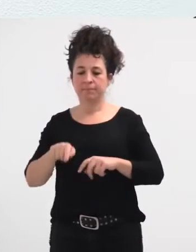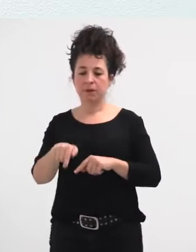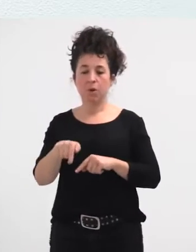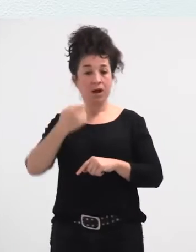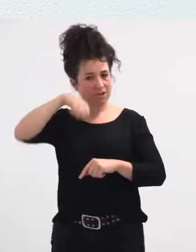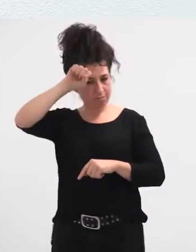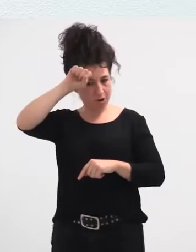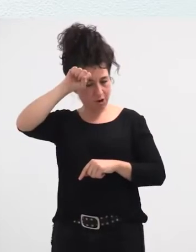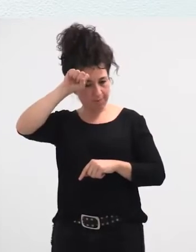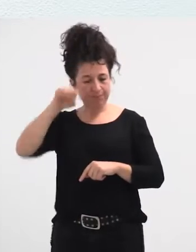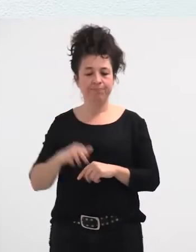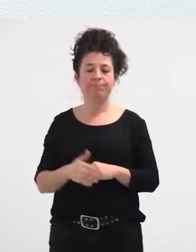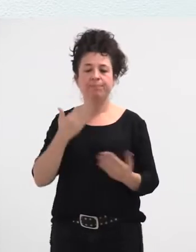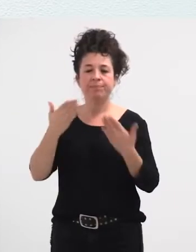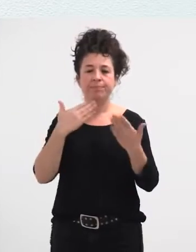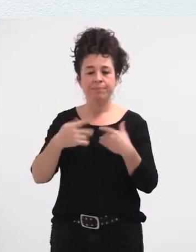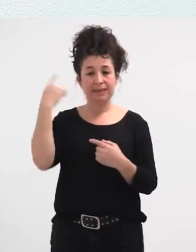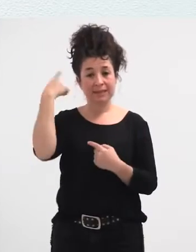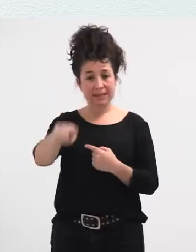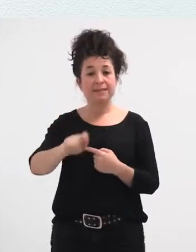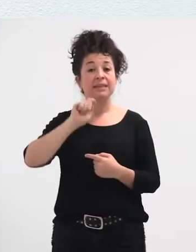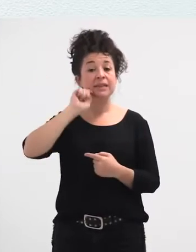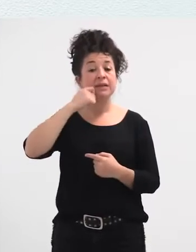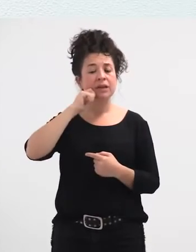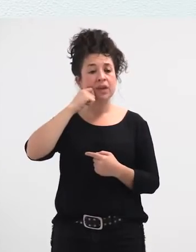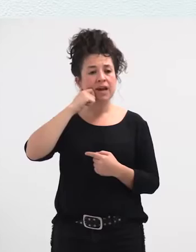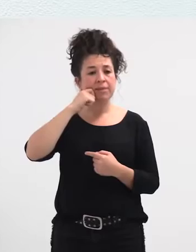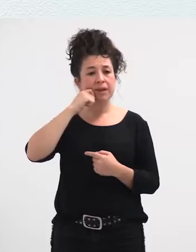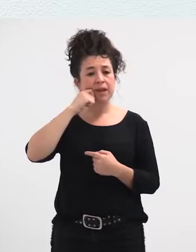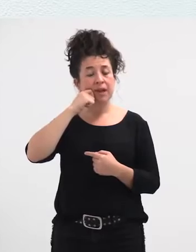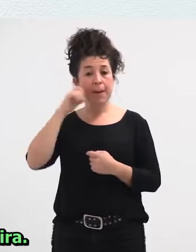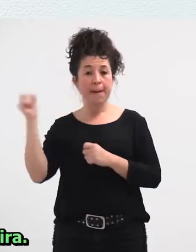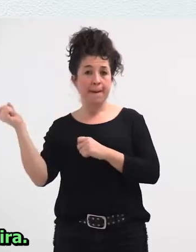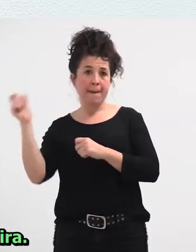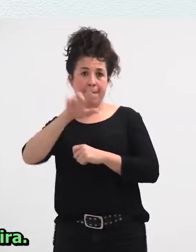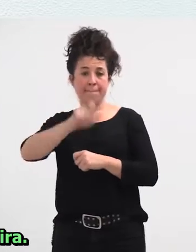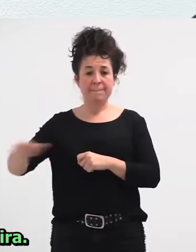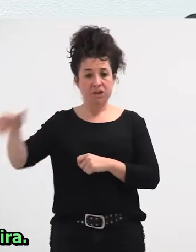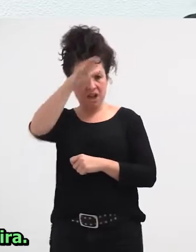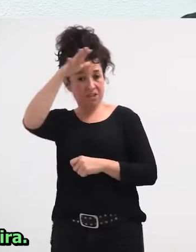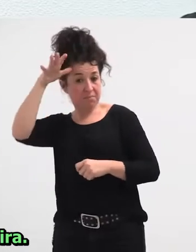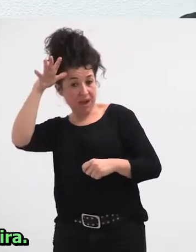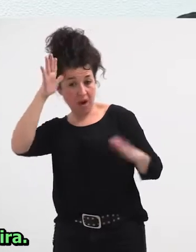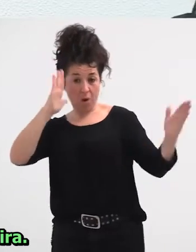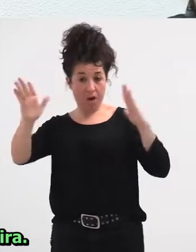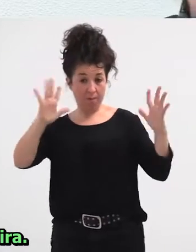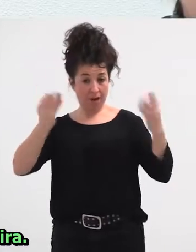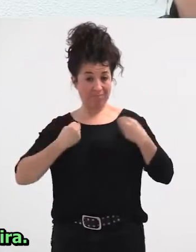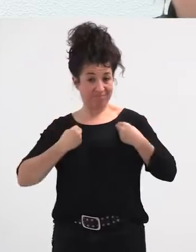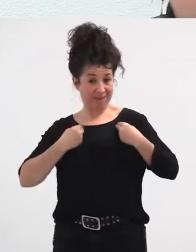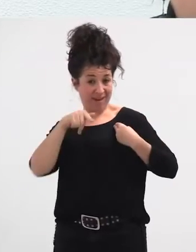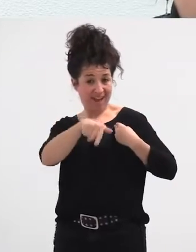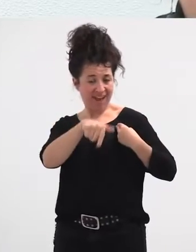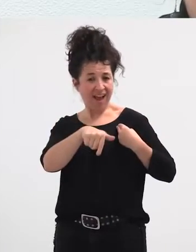ondarribian adibidez, beraneantek badute beraien kompainia propioa, eh? Badute kompainia bat, ondarribian beraneanteak oso